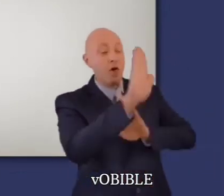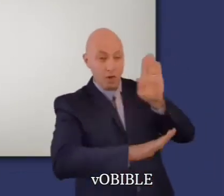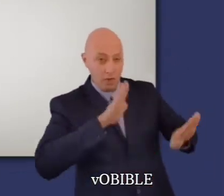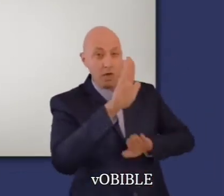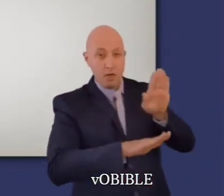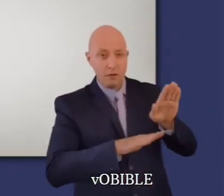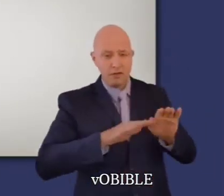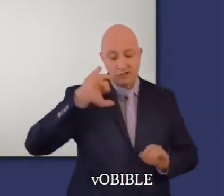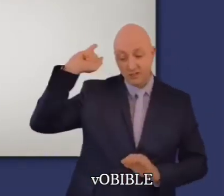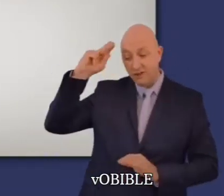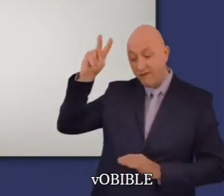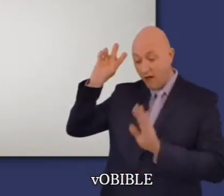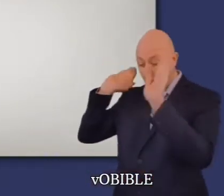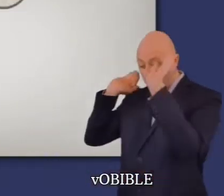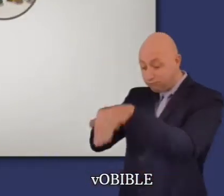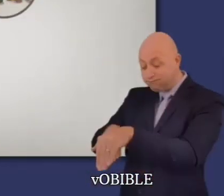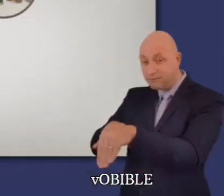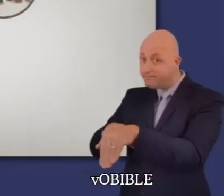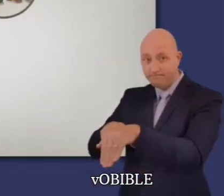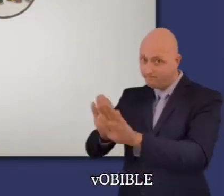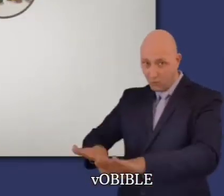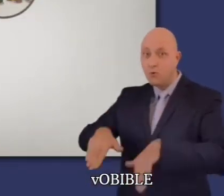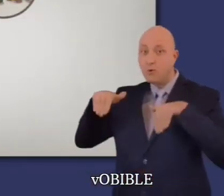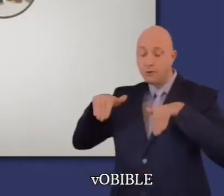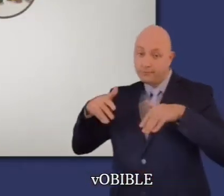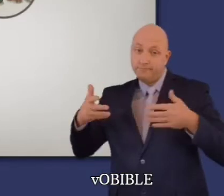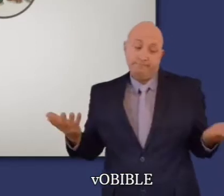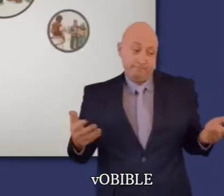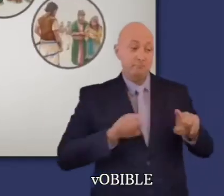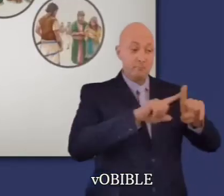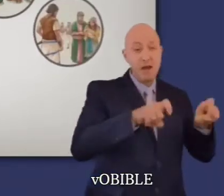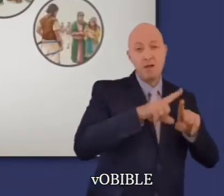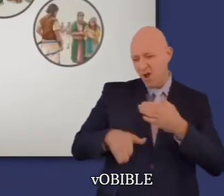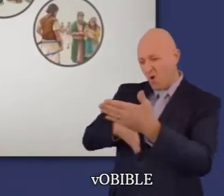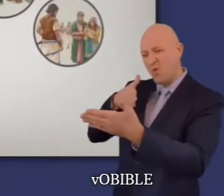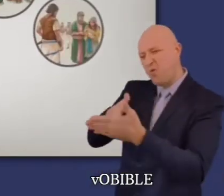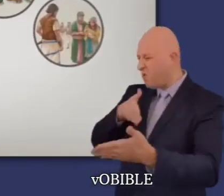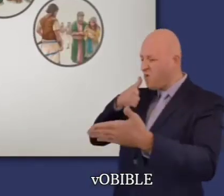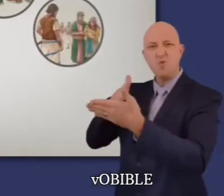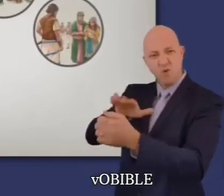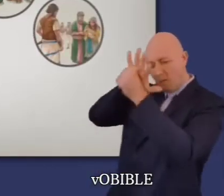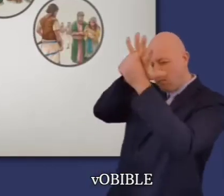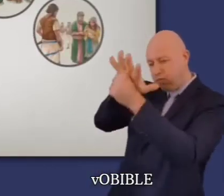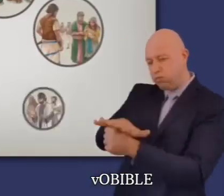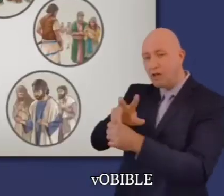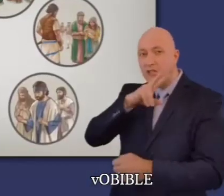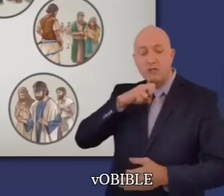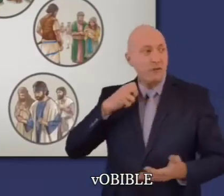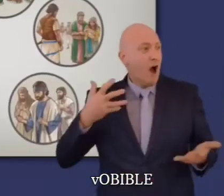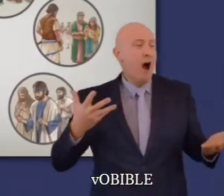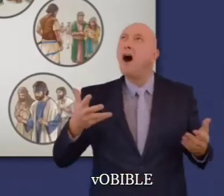La même chose se reproduit souvent. Les Israélites se mettent à adorer de faux dieux, Jéhovah les abandonne à leurs ennemis,